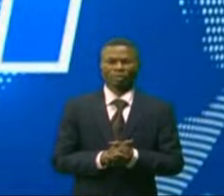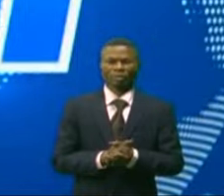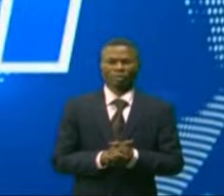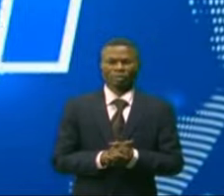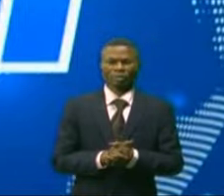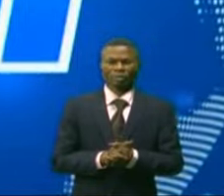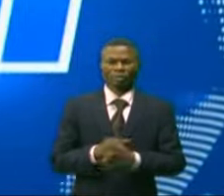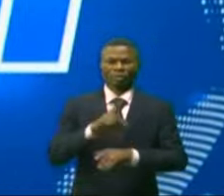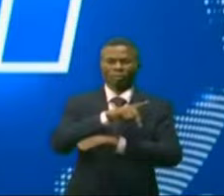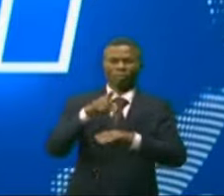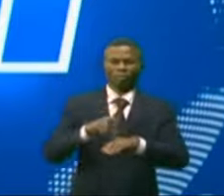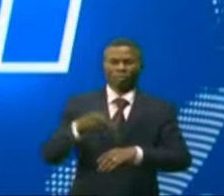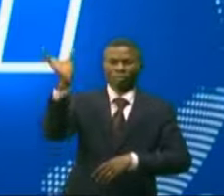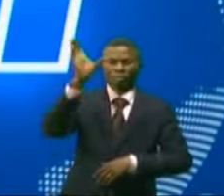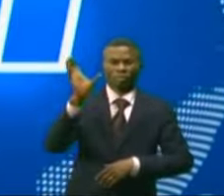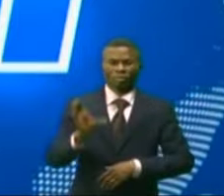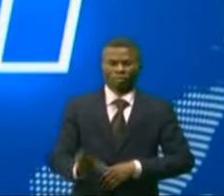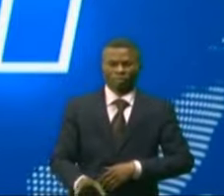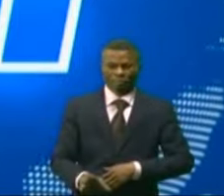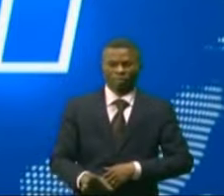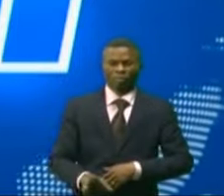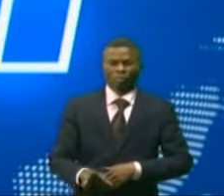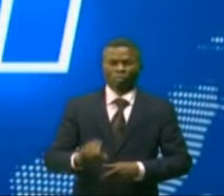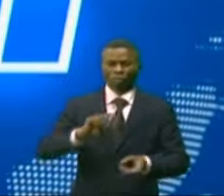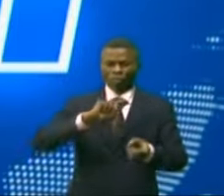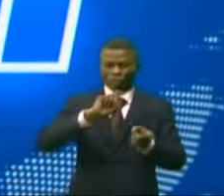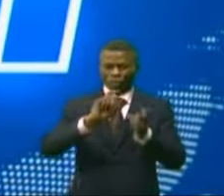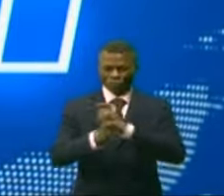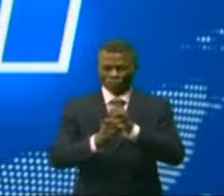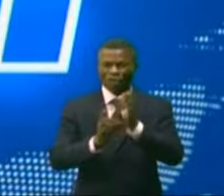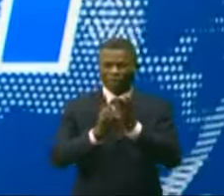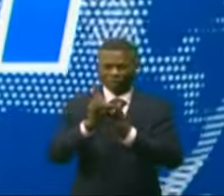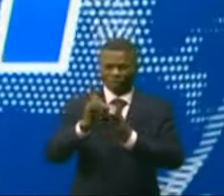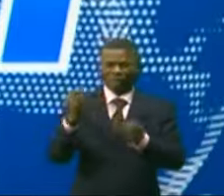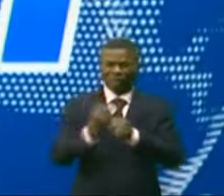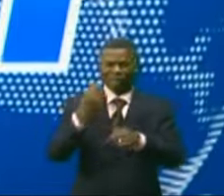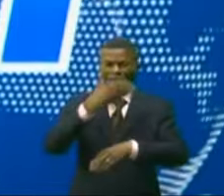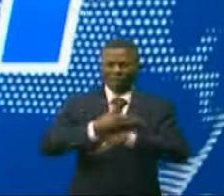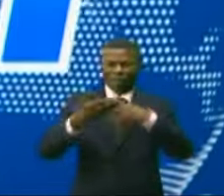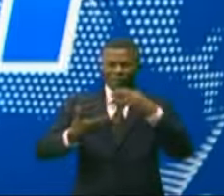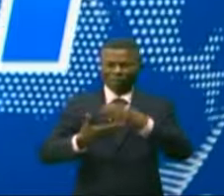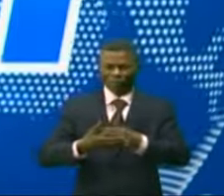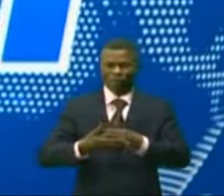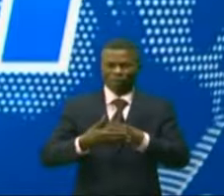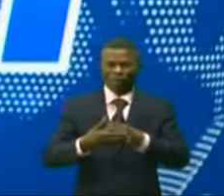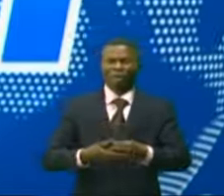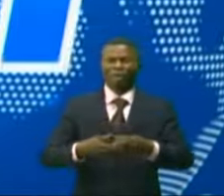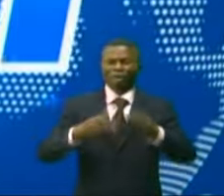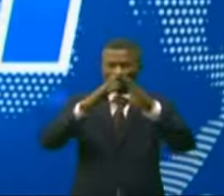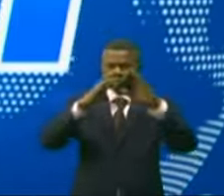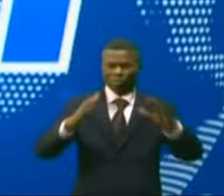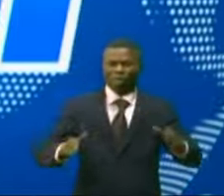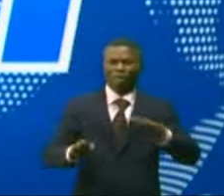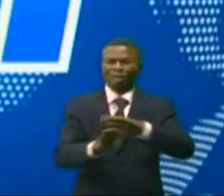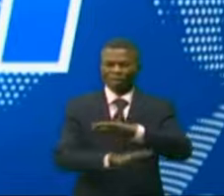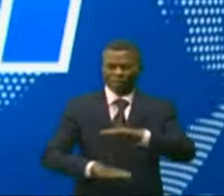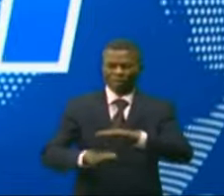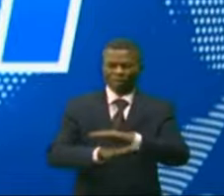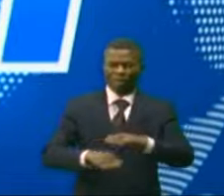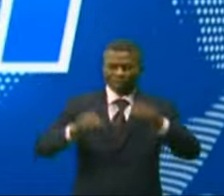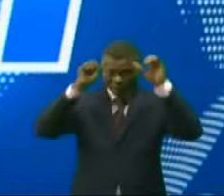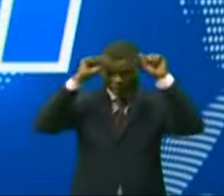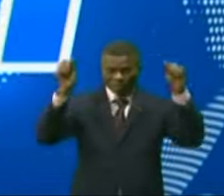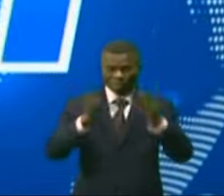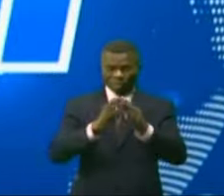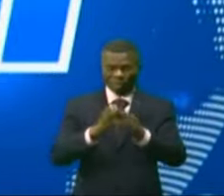La province du Congo central s'est métamorphose avec les travaux de construction et modernisation des infrastructures, bases. Le président